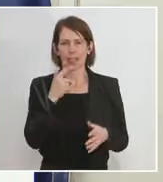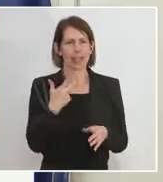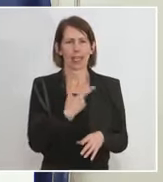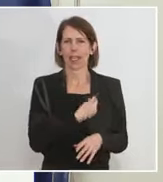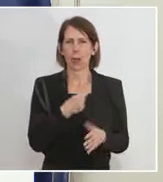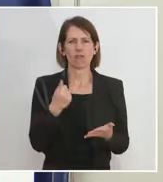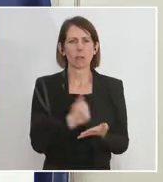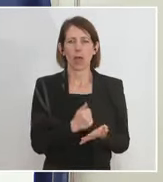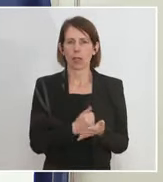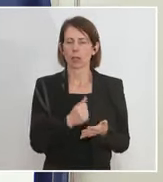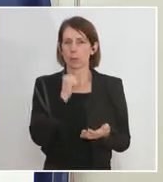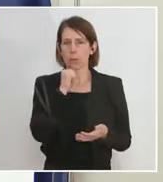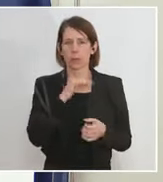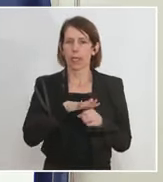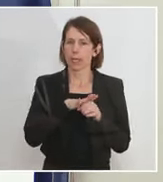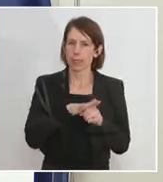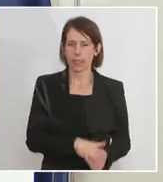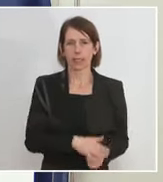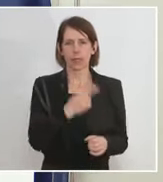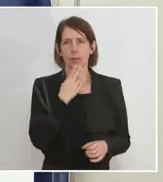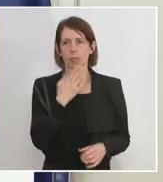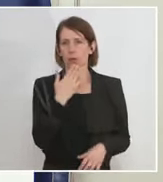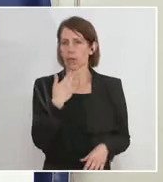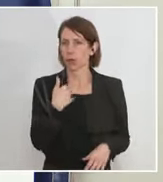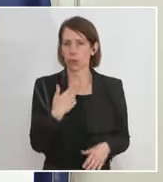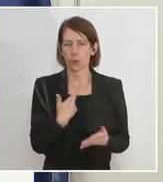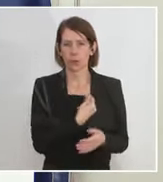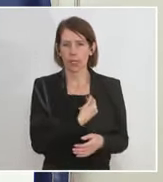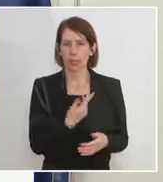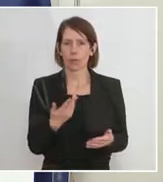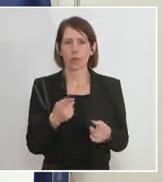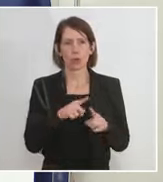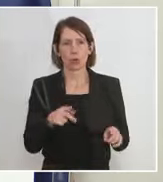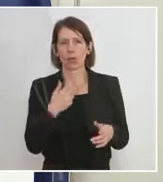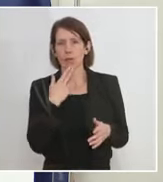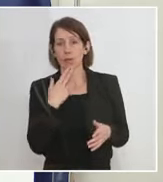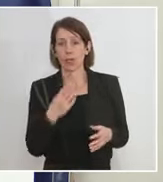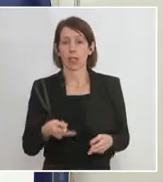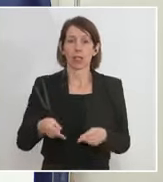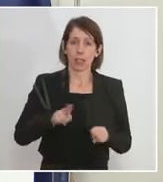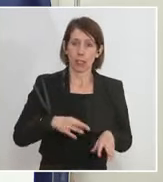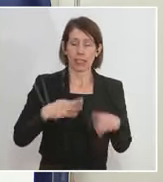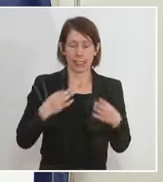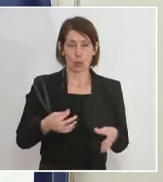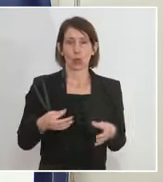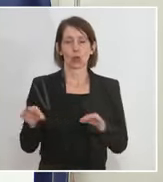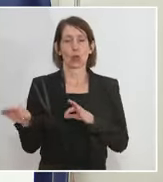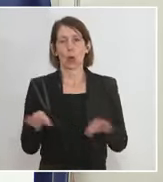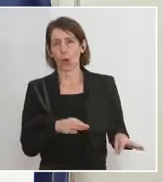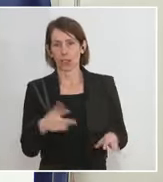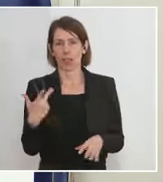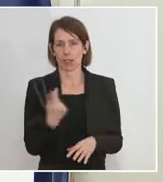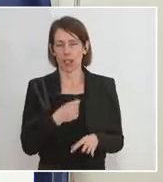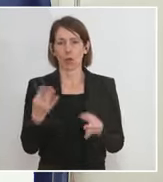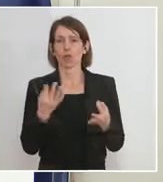Diskriminierung von jemandem, der nicht geimpft ist, sondern jeder, der getestet, genesen oder geimpft ist, kann sich frei bewegen. Wir